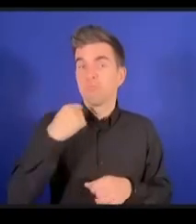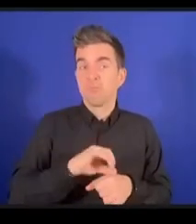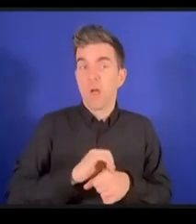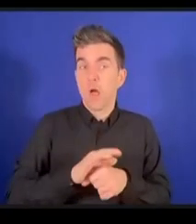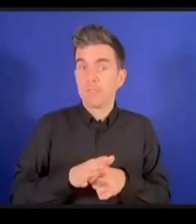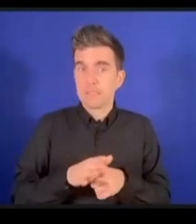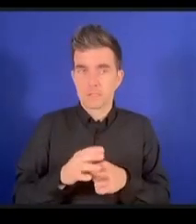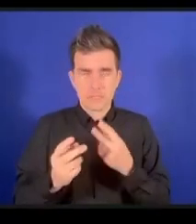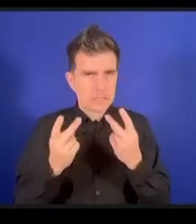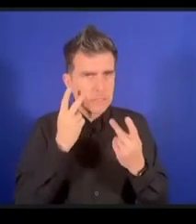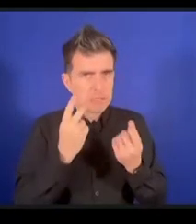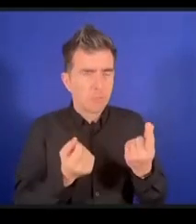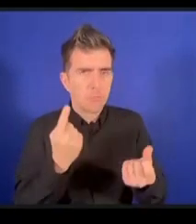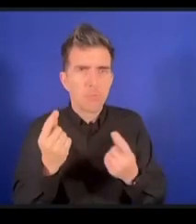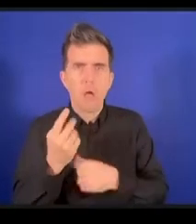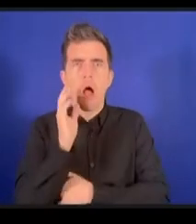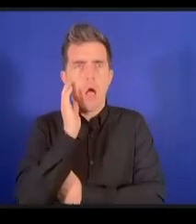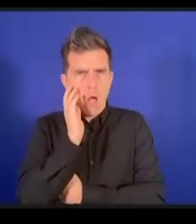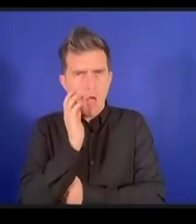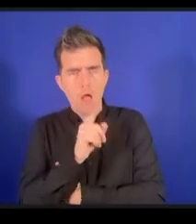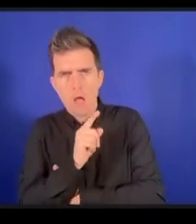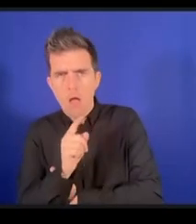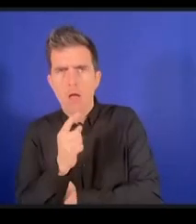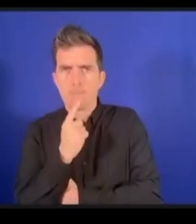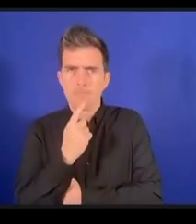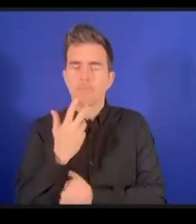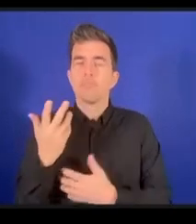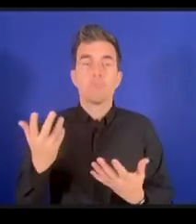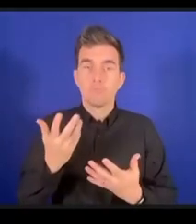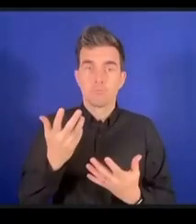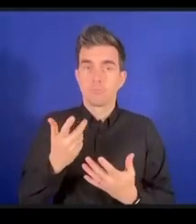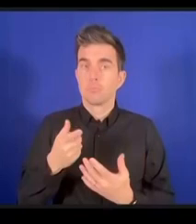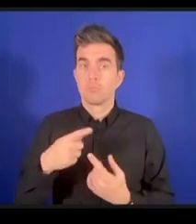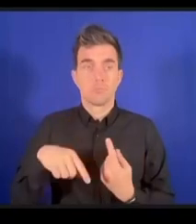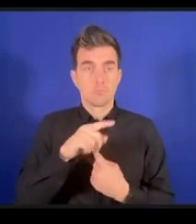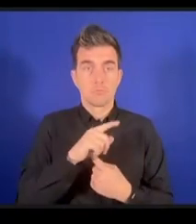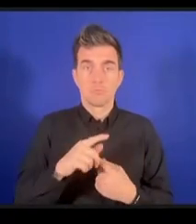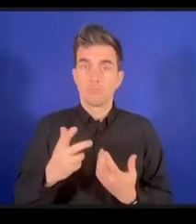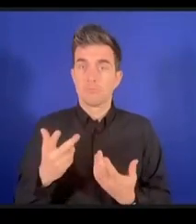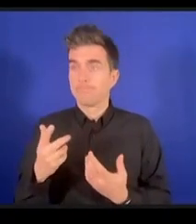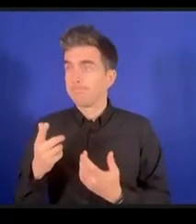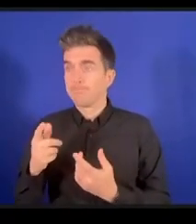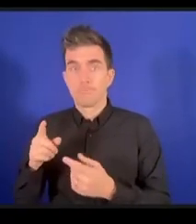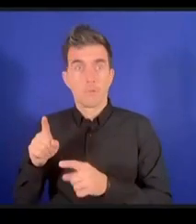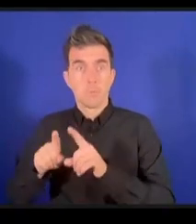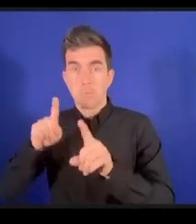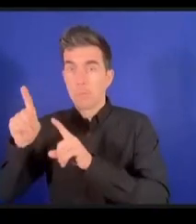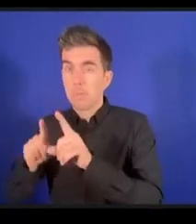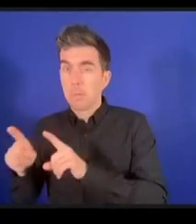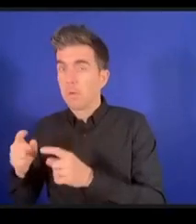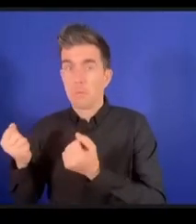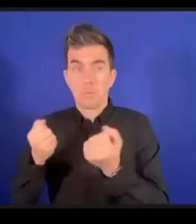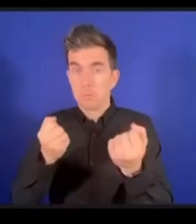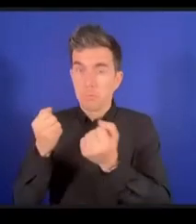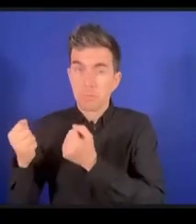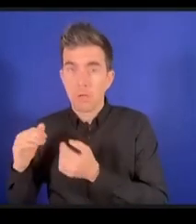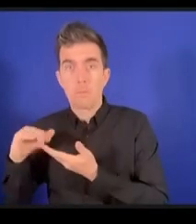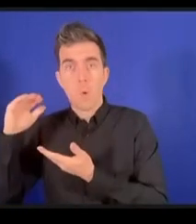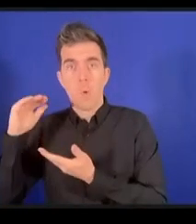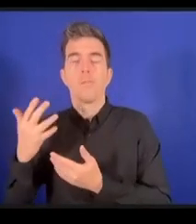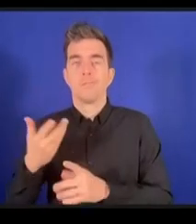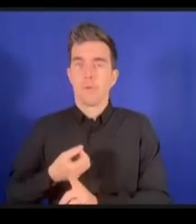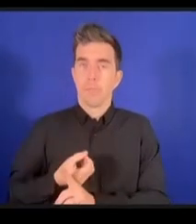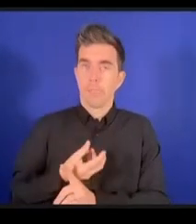rédigé ce rapport sur la base de santé numérique 2022 on s'est intéressé à 58